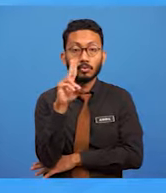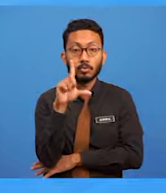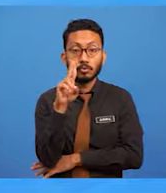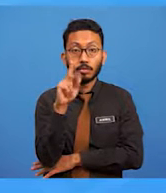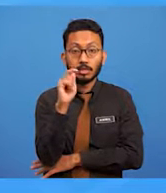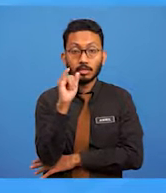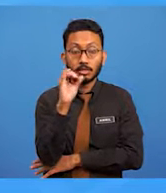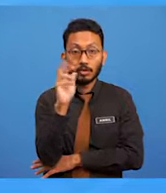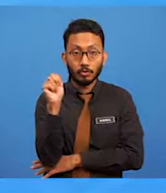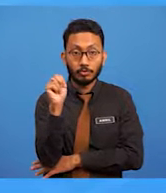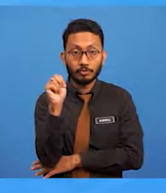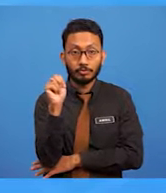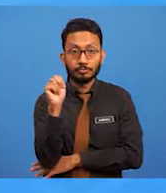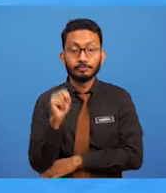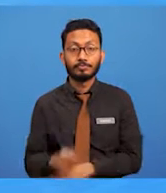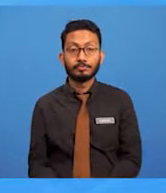untuk image raster.